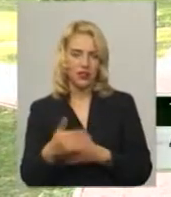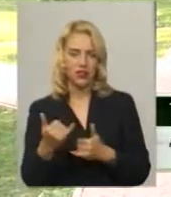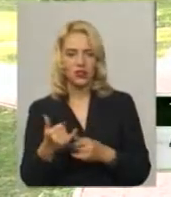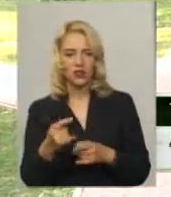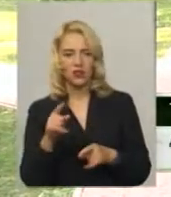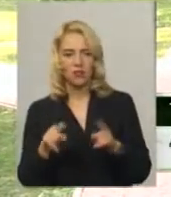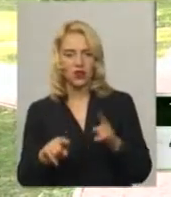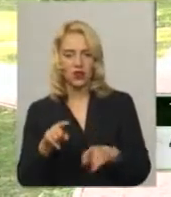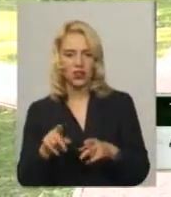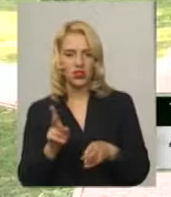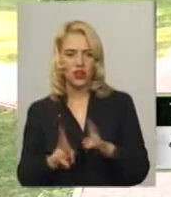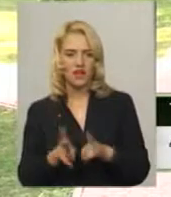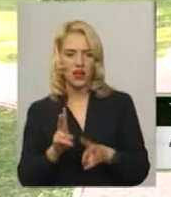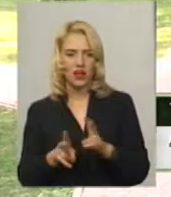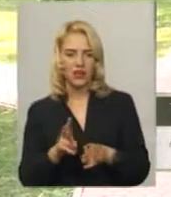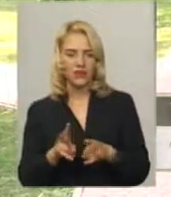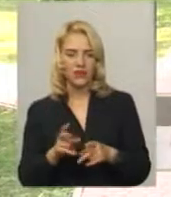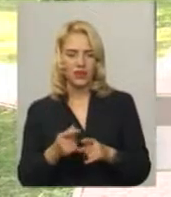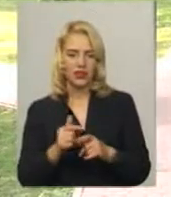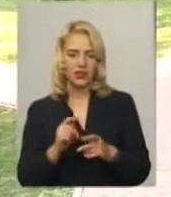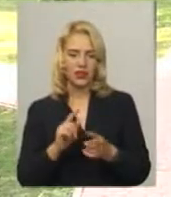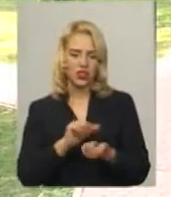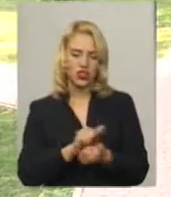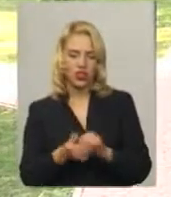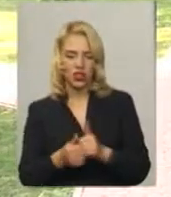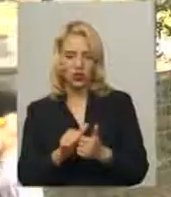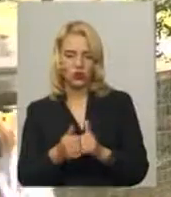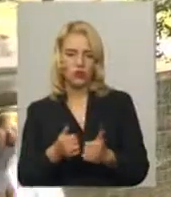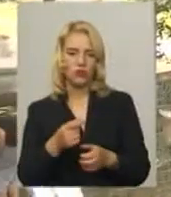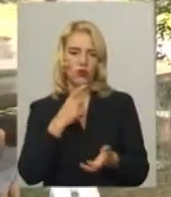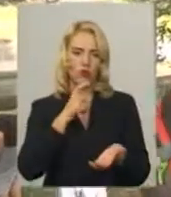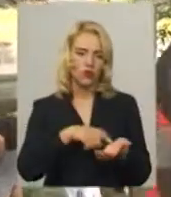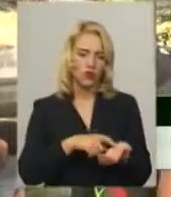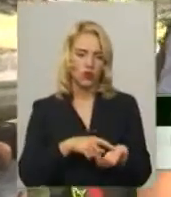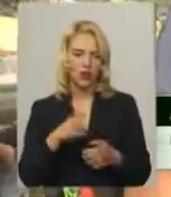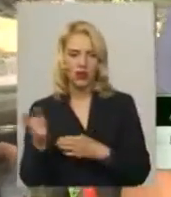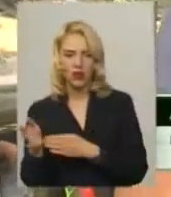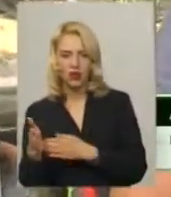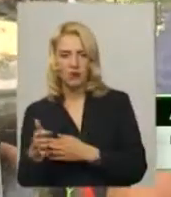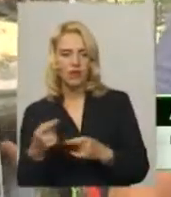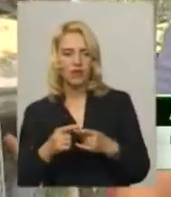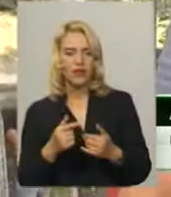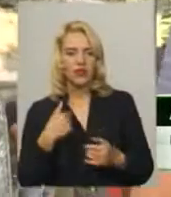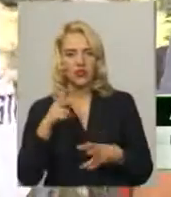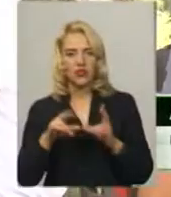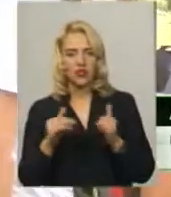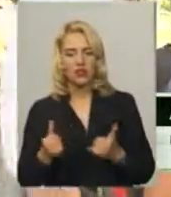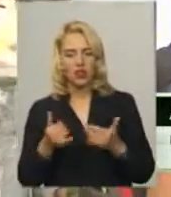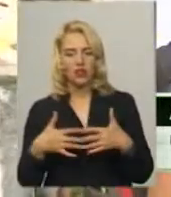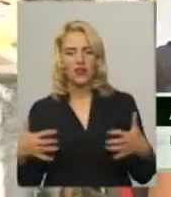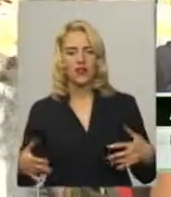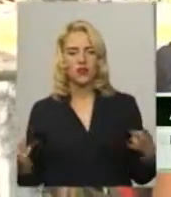Періодично чередуємо риба, курка, м'ясо. Я вважаю, що для тварин потрібно більше місця,